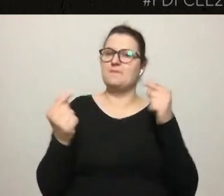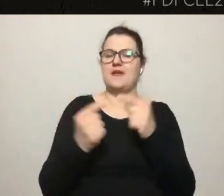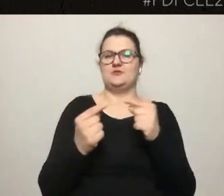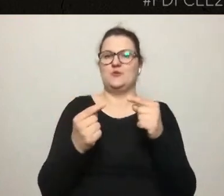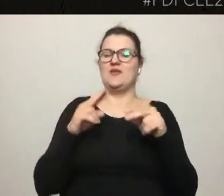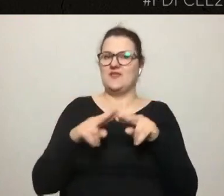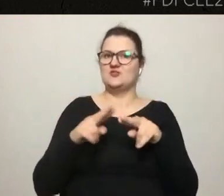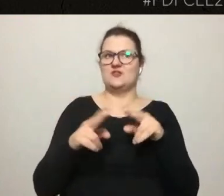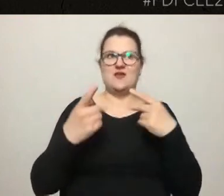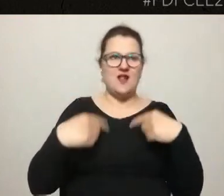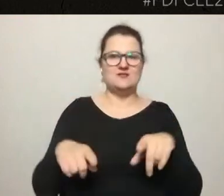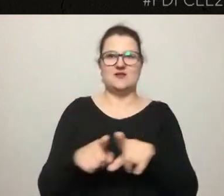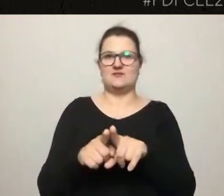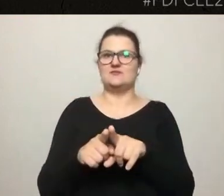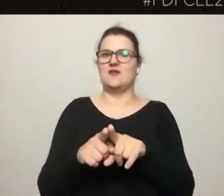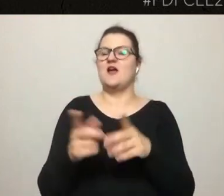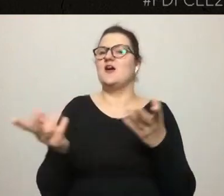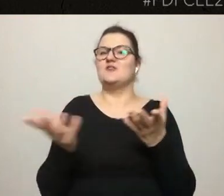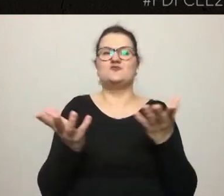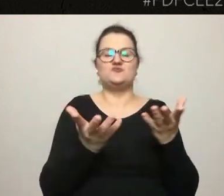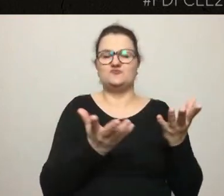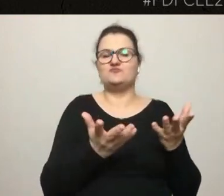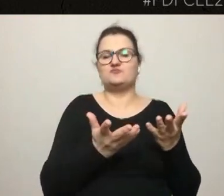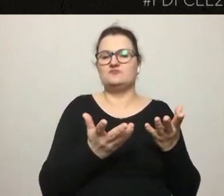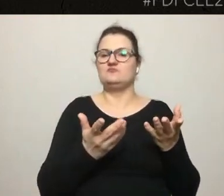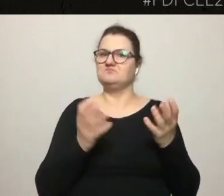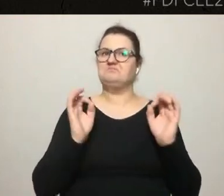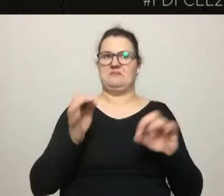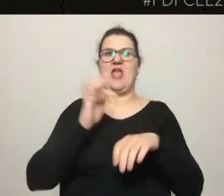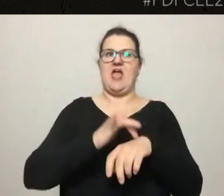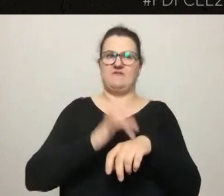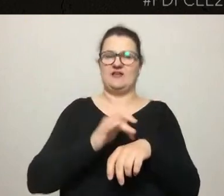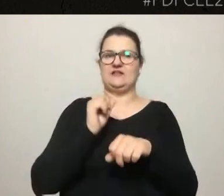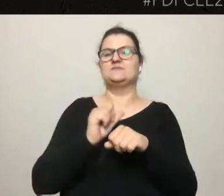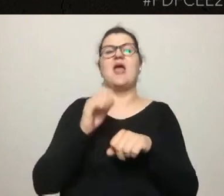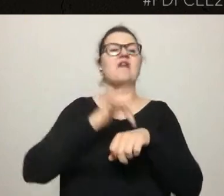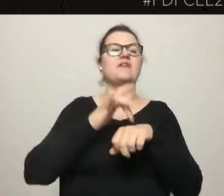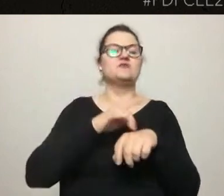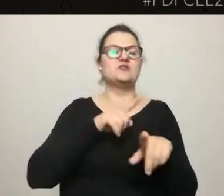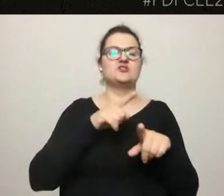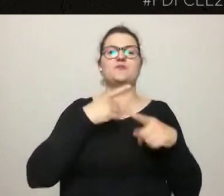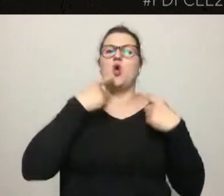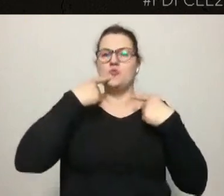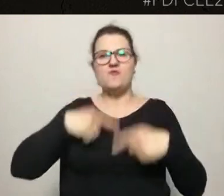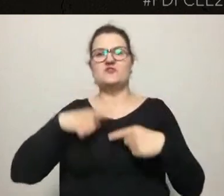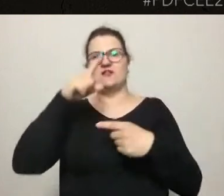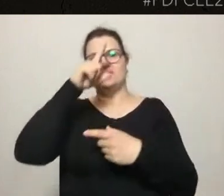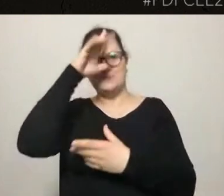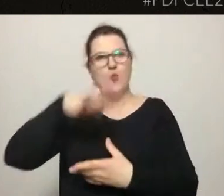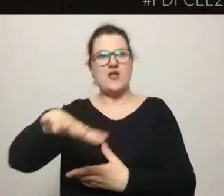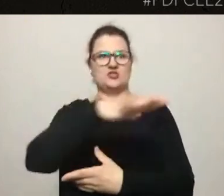efektywnie procesu konsultacyjnego, efektywnie rozumiem odpowiedzialnie społecznie i w poszanowaniu